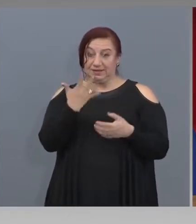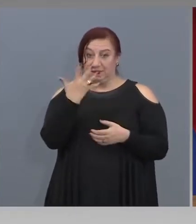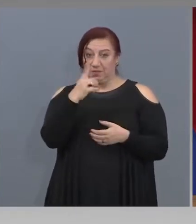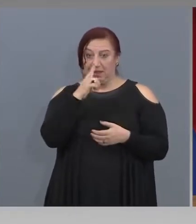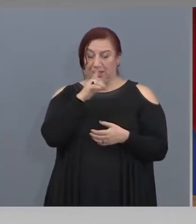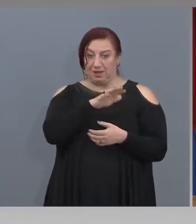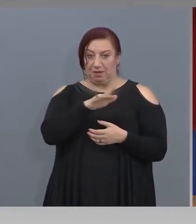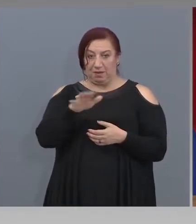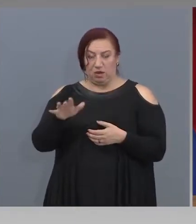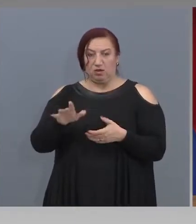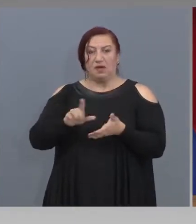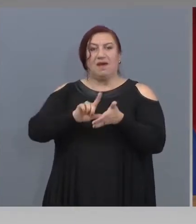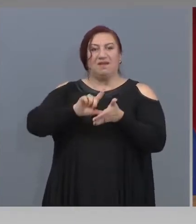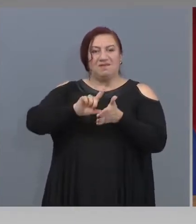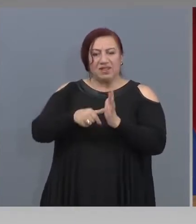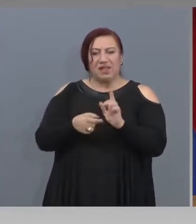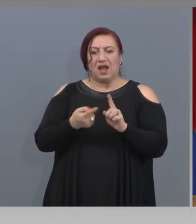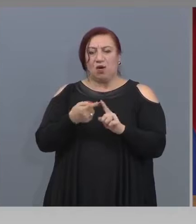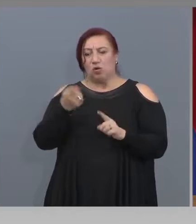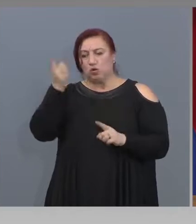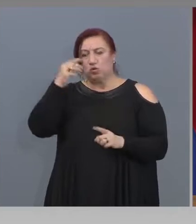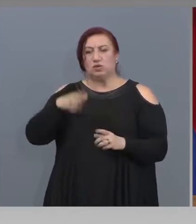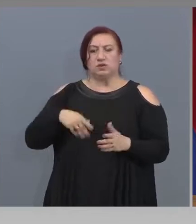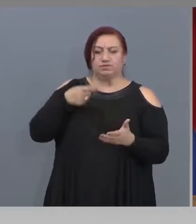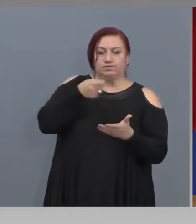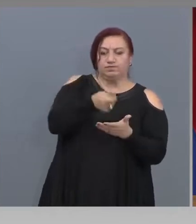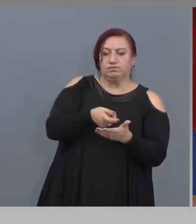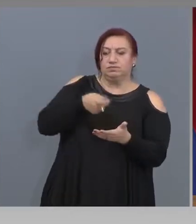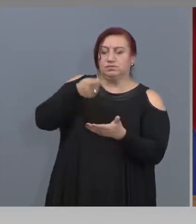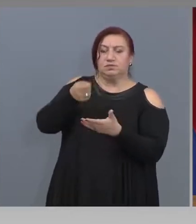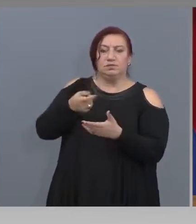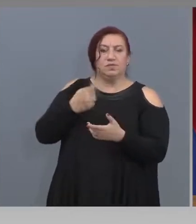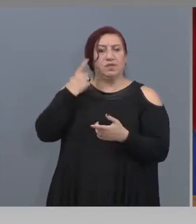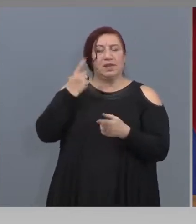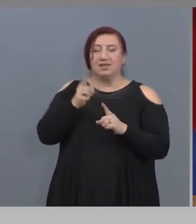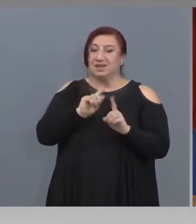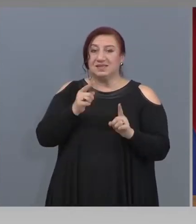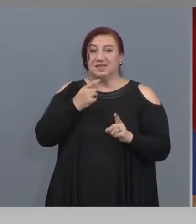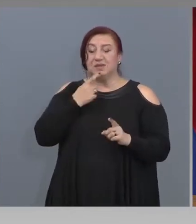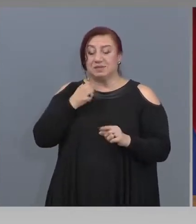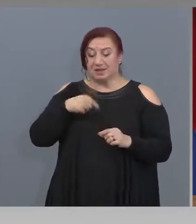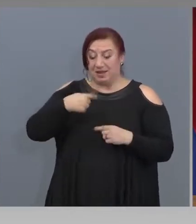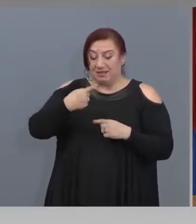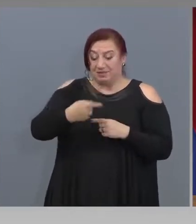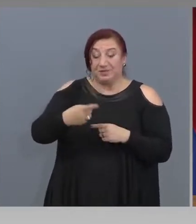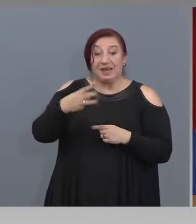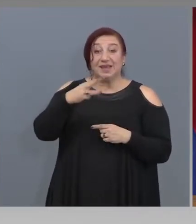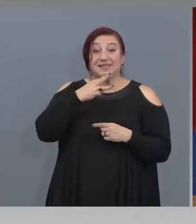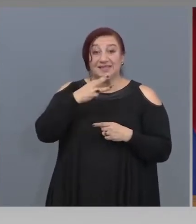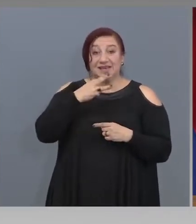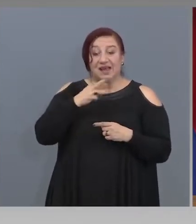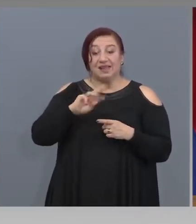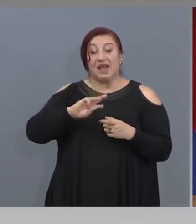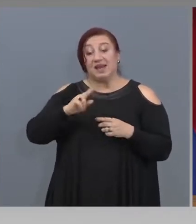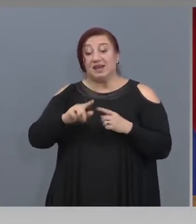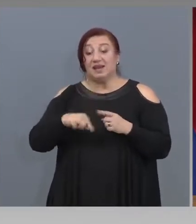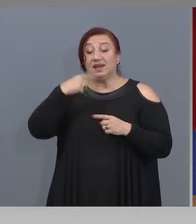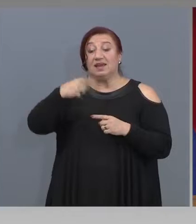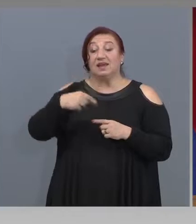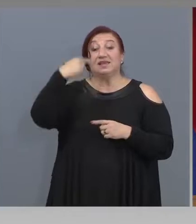които веднага започваме отутри да инвестираме. Постановлението не знам дали ще бъде готово за тази среда или за другата, но ние пускаме